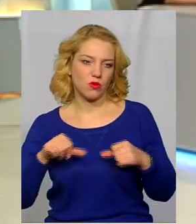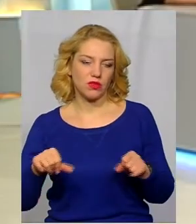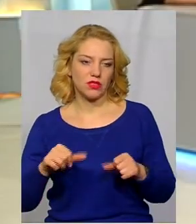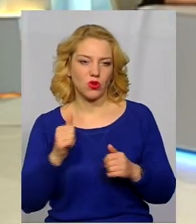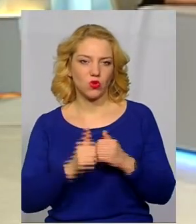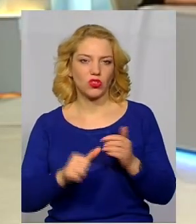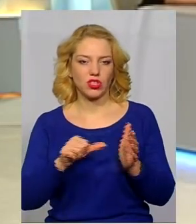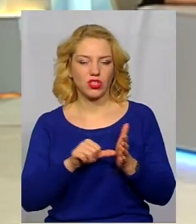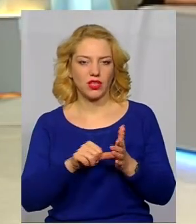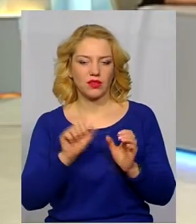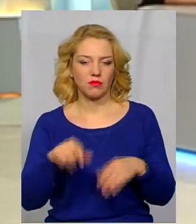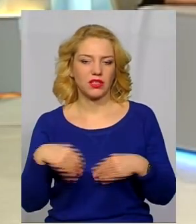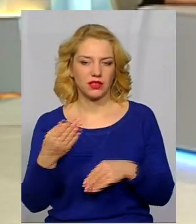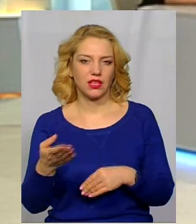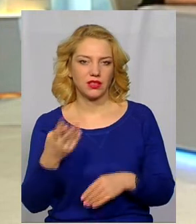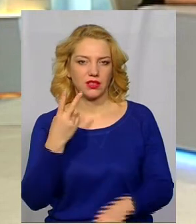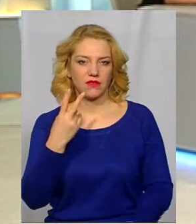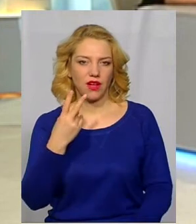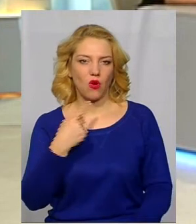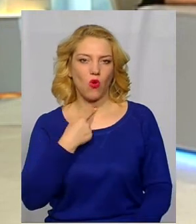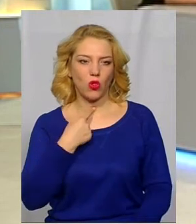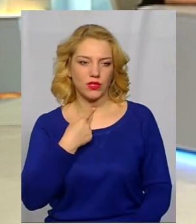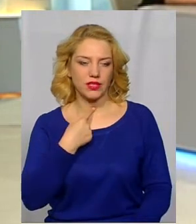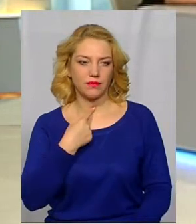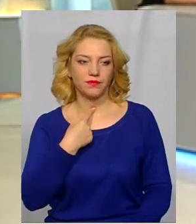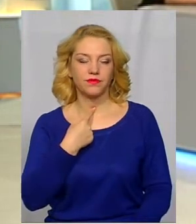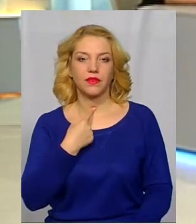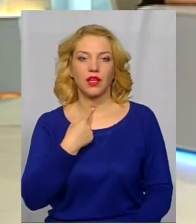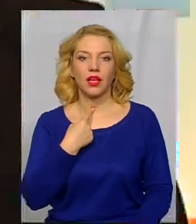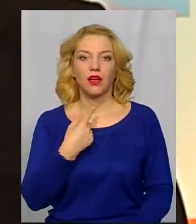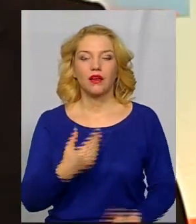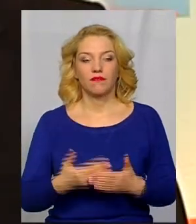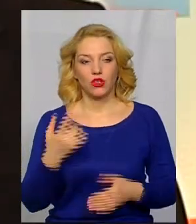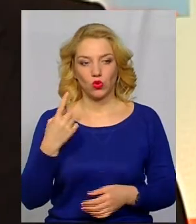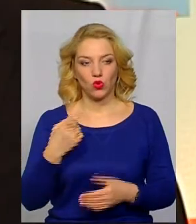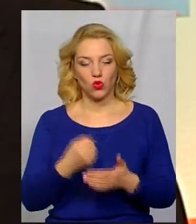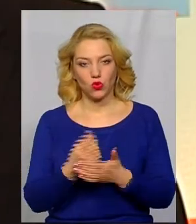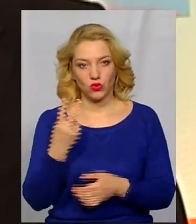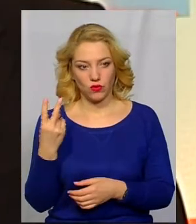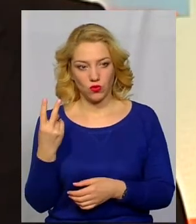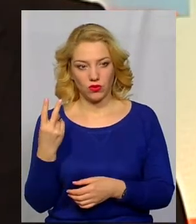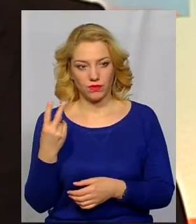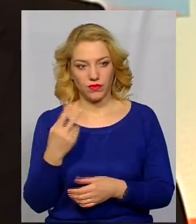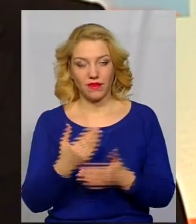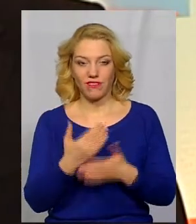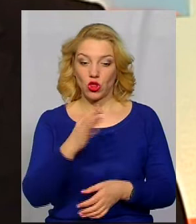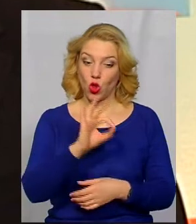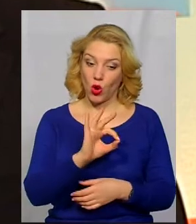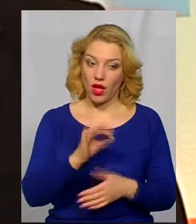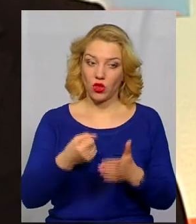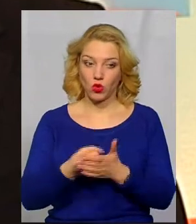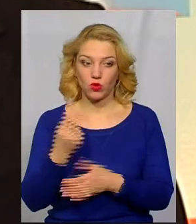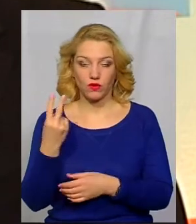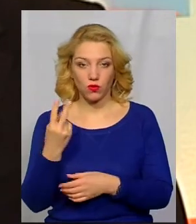Кожен член міг дати максимум два голоса. Від одного до двох. Від нуля до двох.